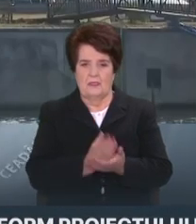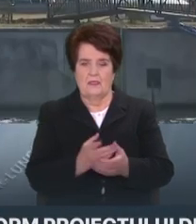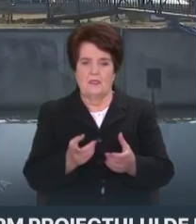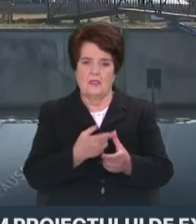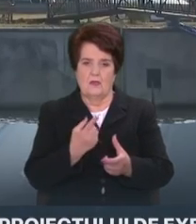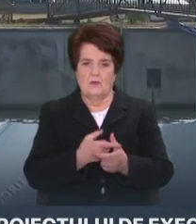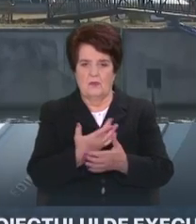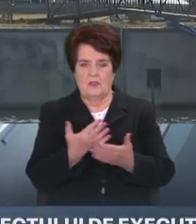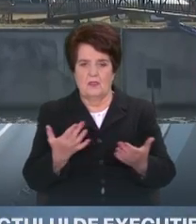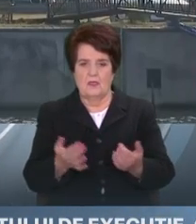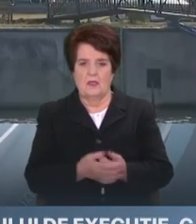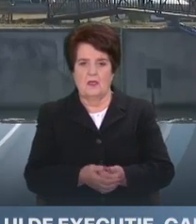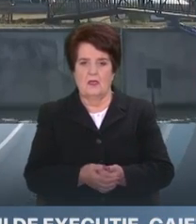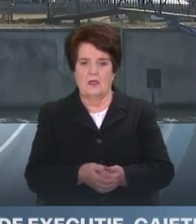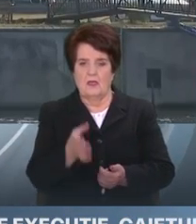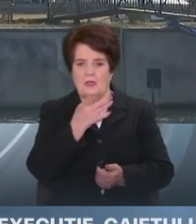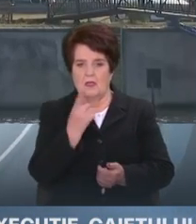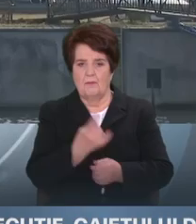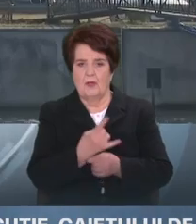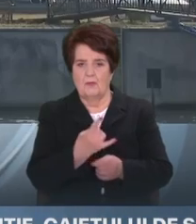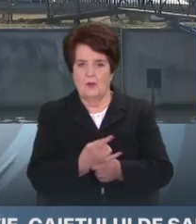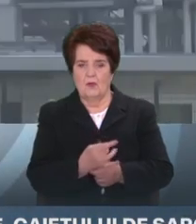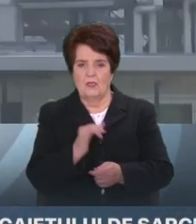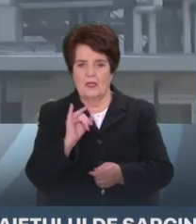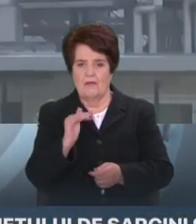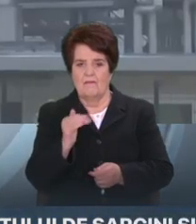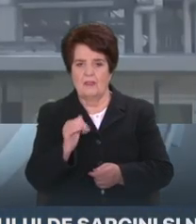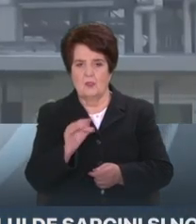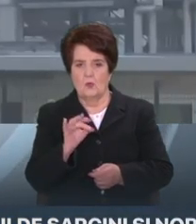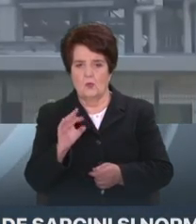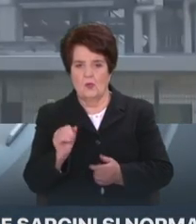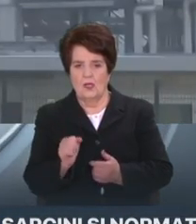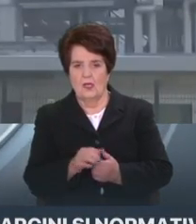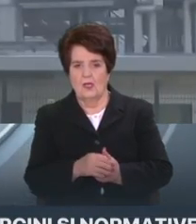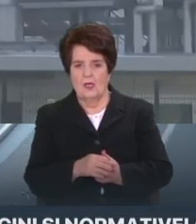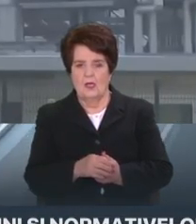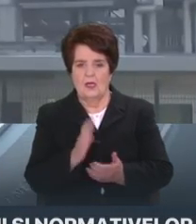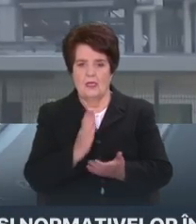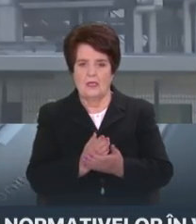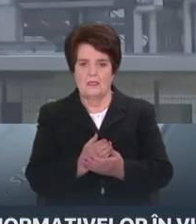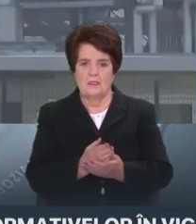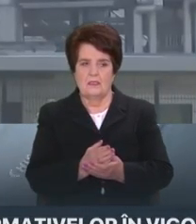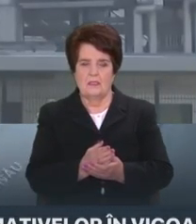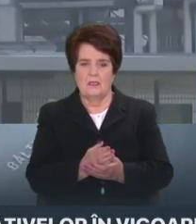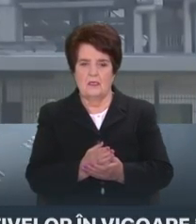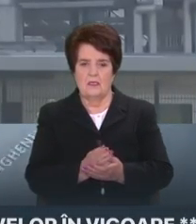logistice pentru că în primul rând astăzi toată infrastructura feroviară este încărcată sau este